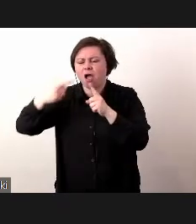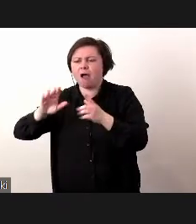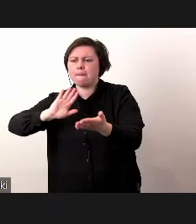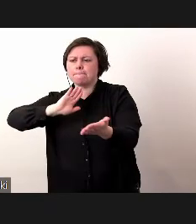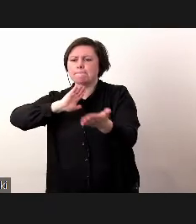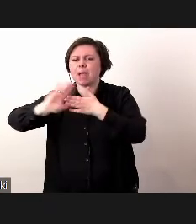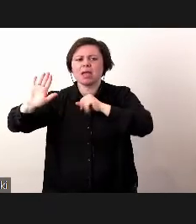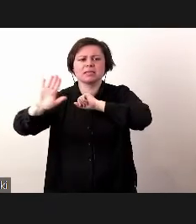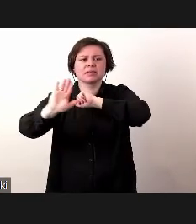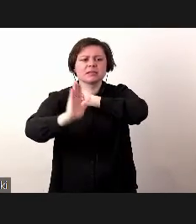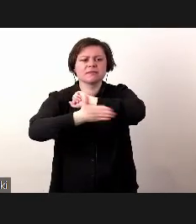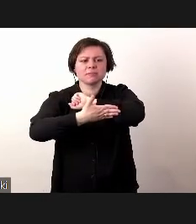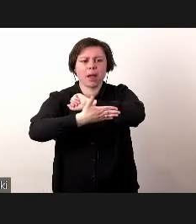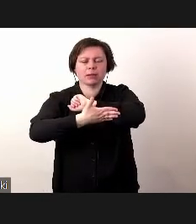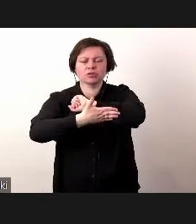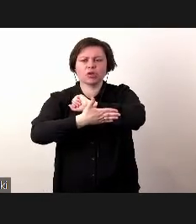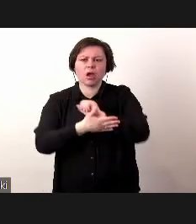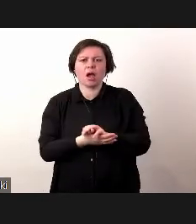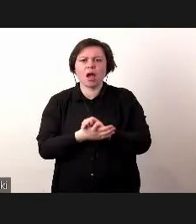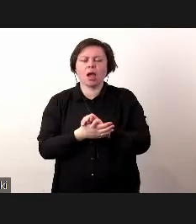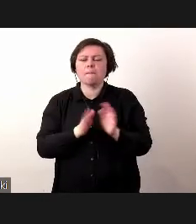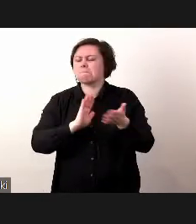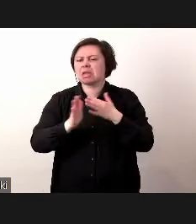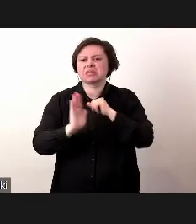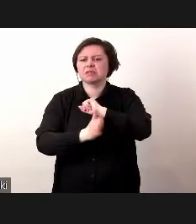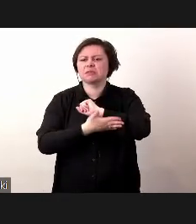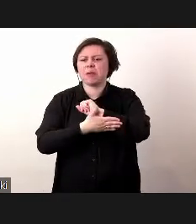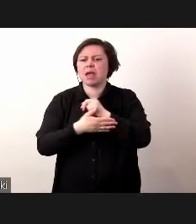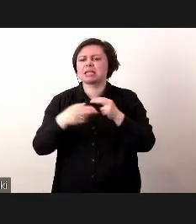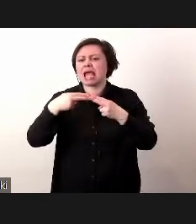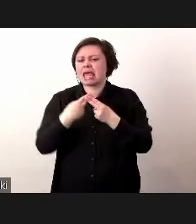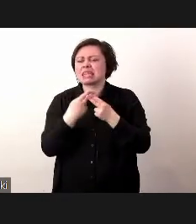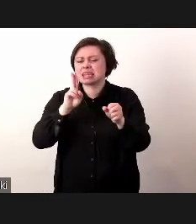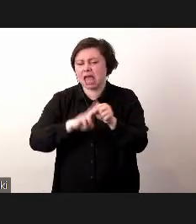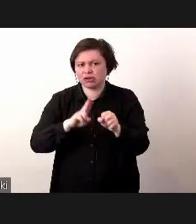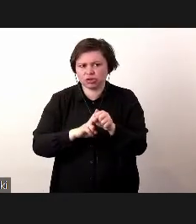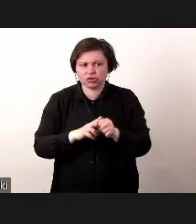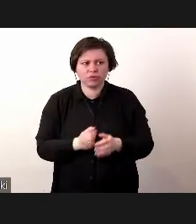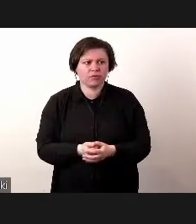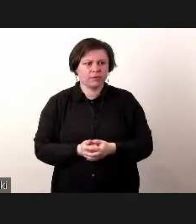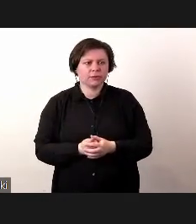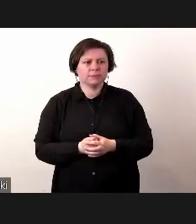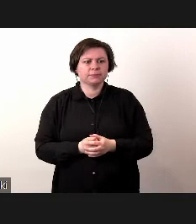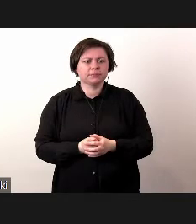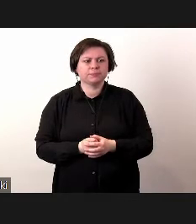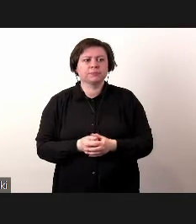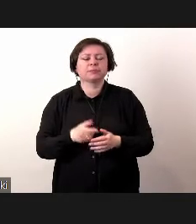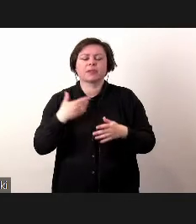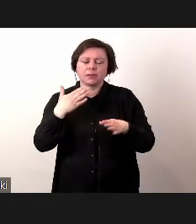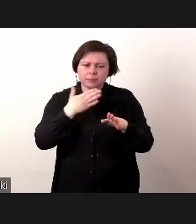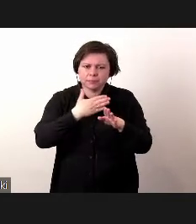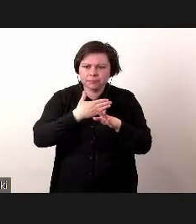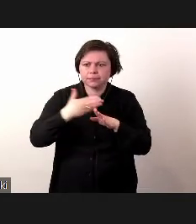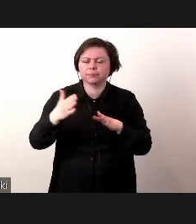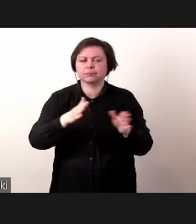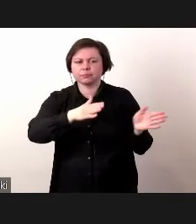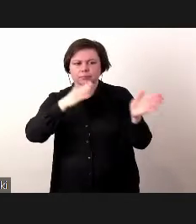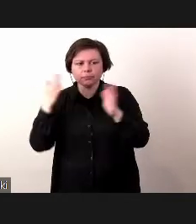wsparcia narzędziowego. I teraz idąc do